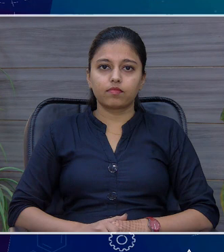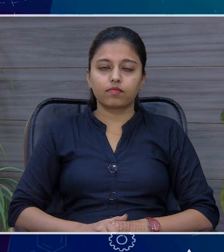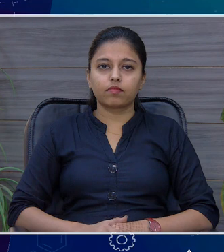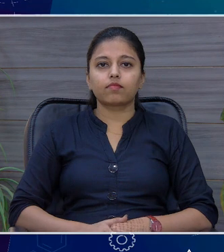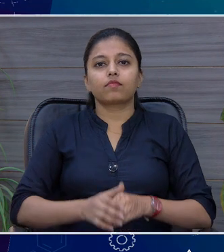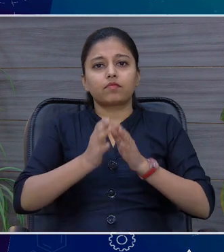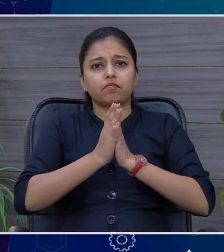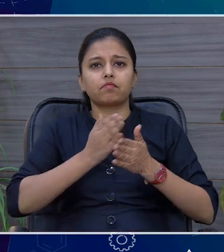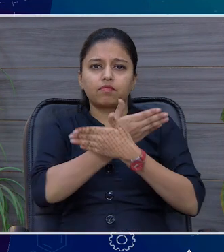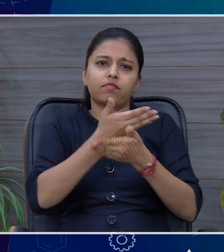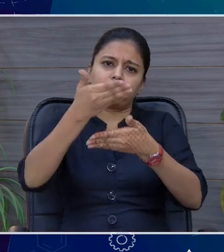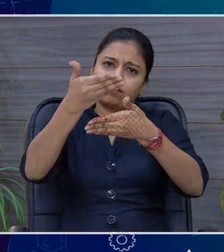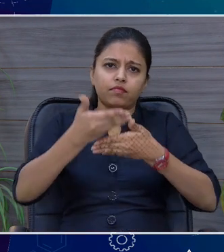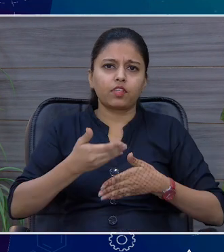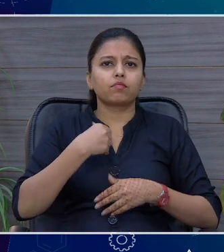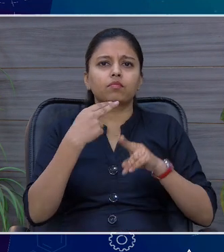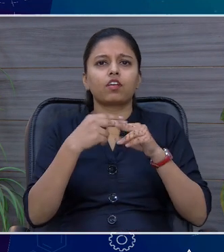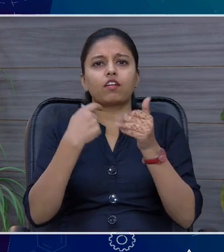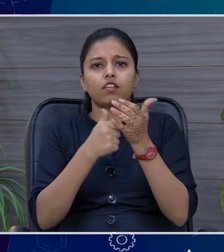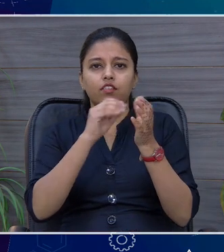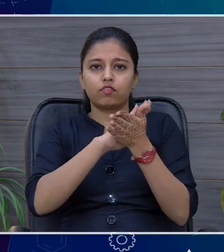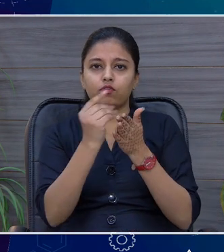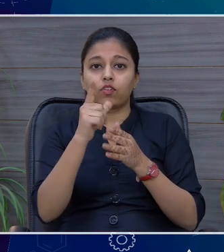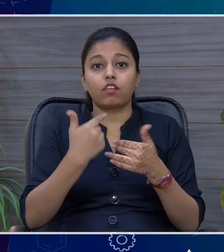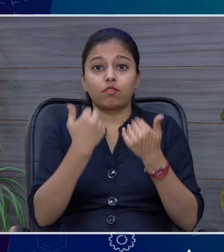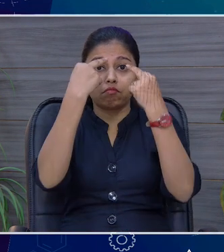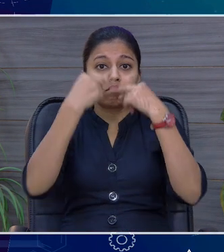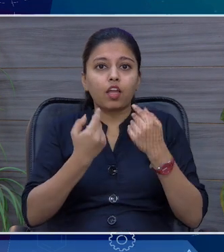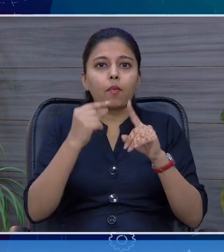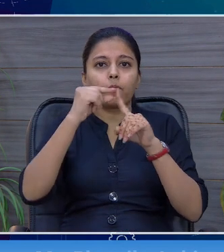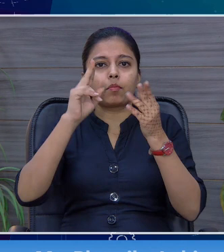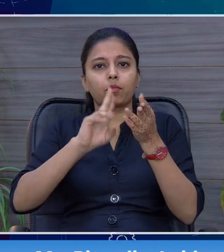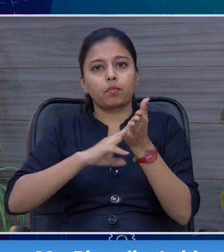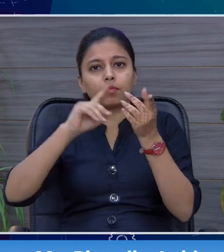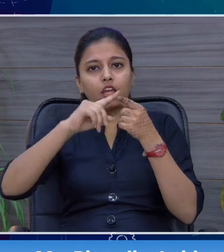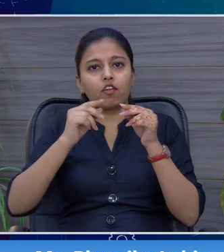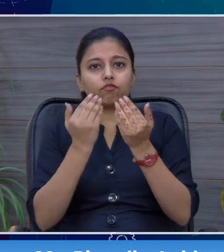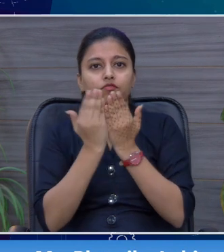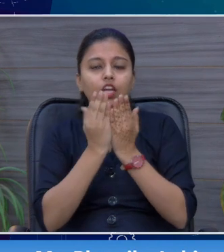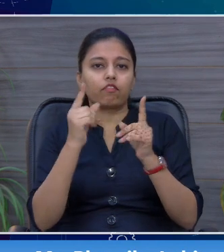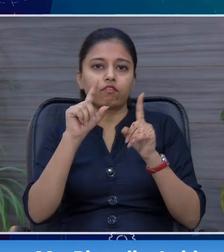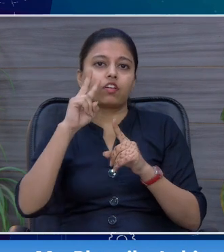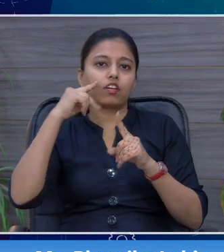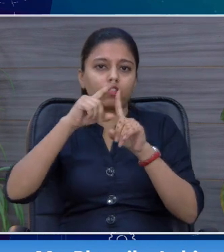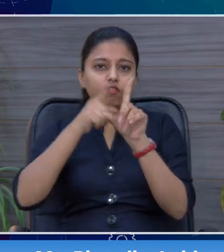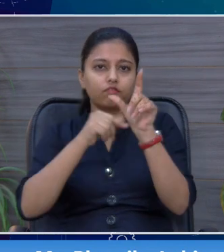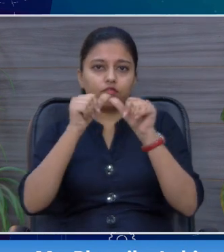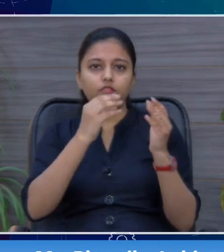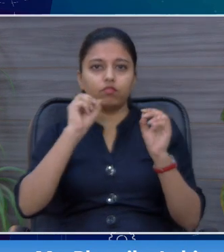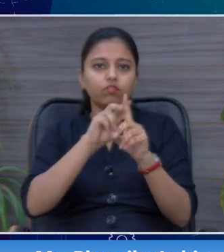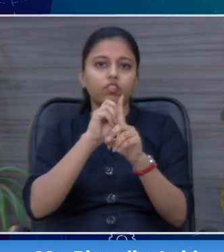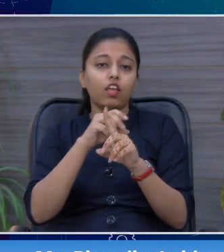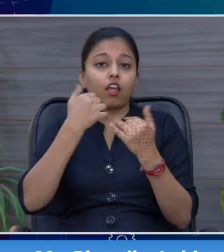नमस्कार आप सभी का स्वागत है मैं हूँ राहुल और आप देख रहे हैं PME विद्या चैनल्स और आज हम चैनल एक से लेकर 12 तक सब जगह